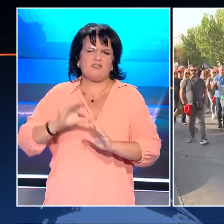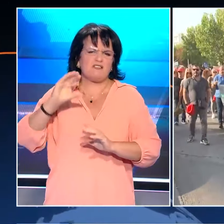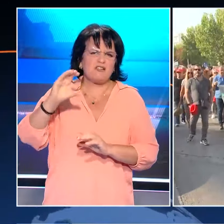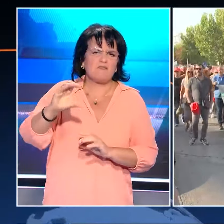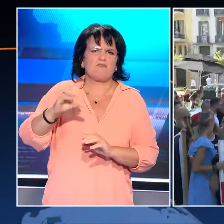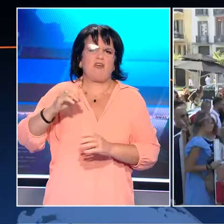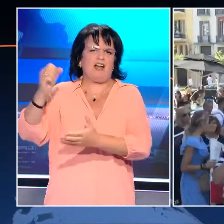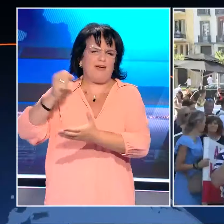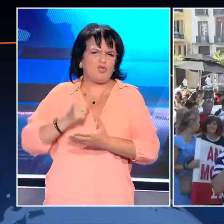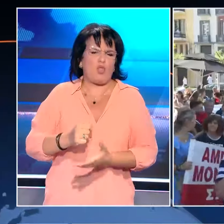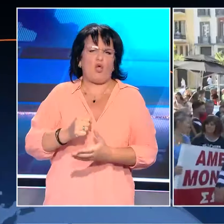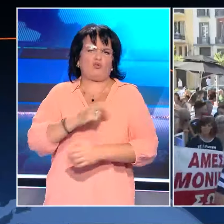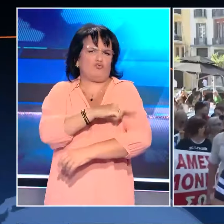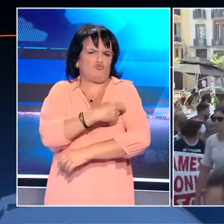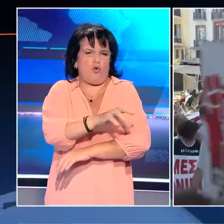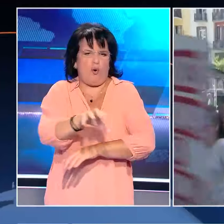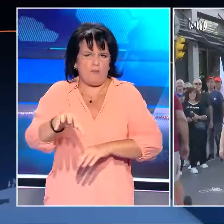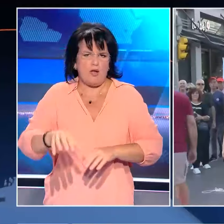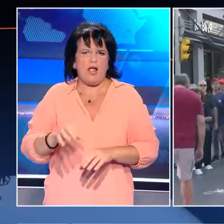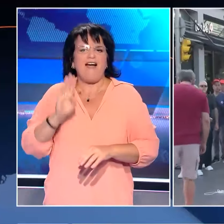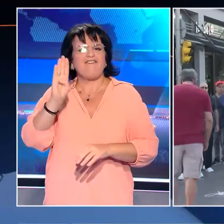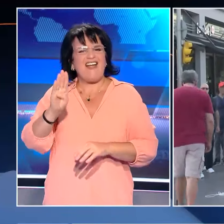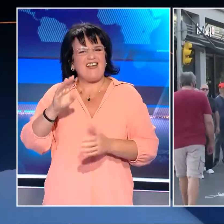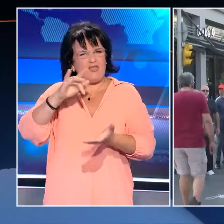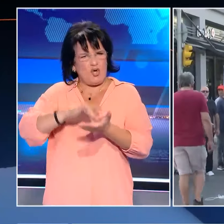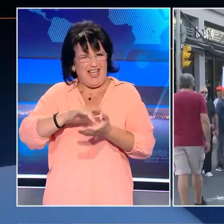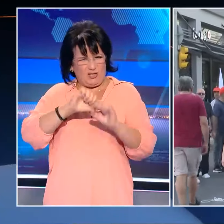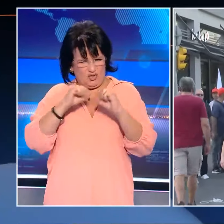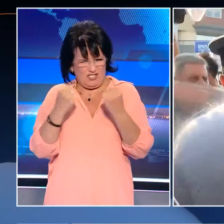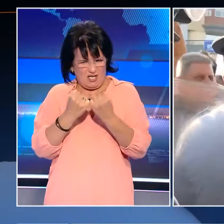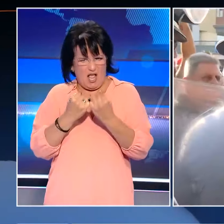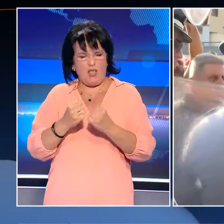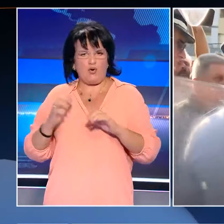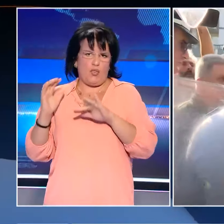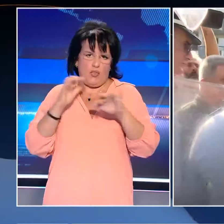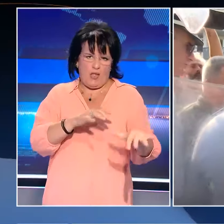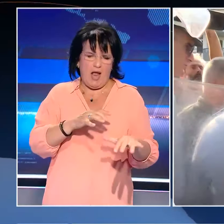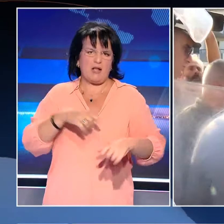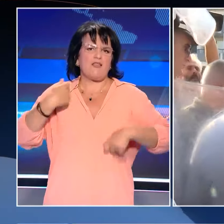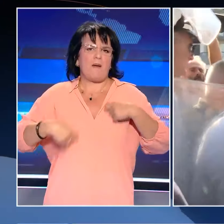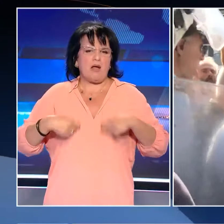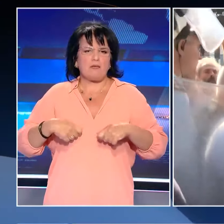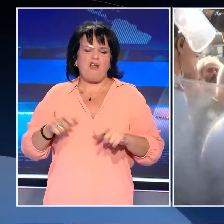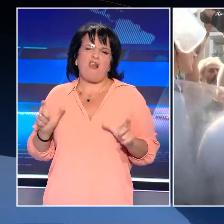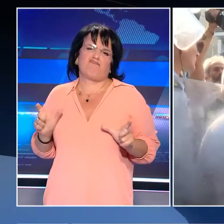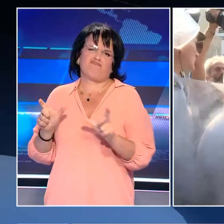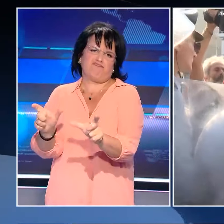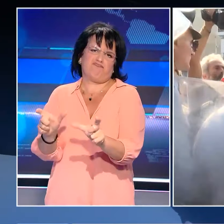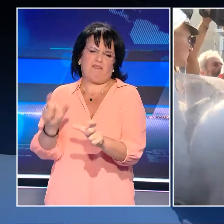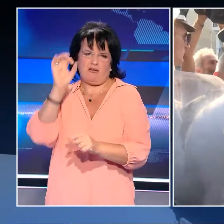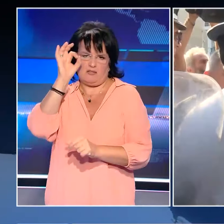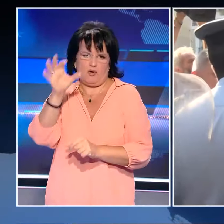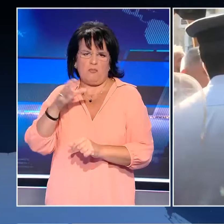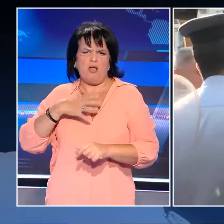στα δημόσια νοσοκομεία. Θέλησαν να περάσουν από το βελίδιο για να αφήσουν ένα πανό αλλά η αστυνομία τους το απαγόρευσε. Είμαστε ελεύθεροι άνθρωποι, θέλουμε να